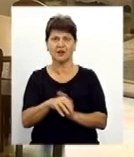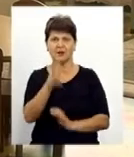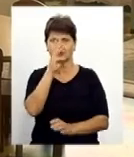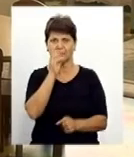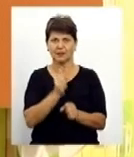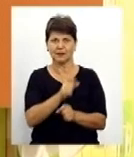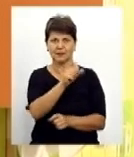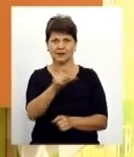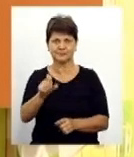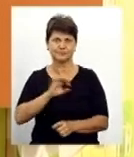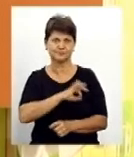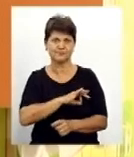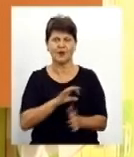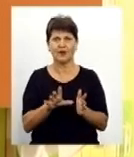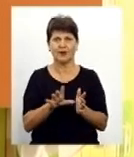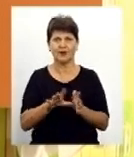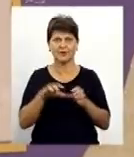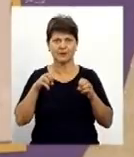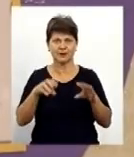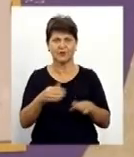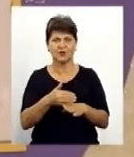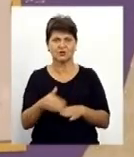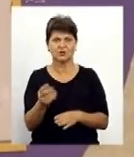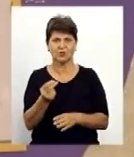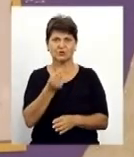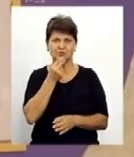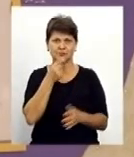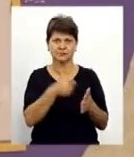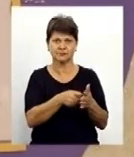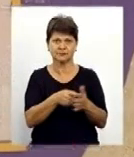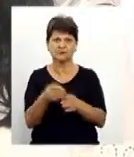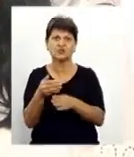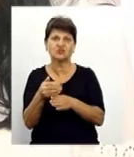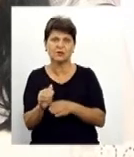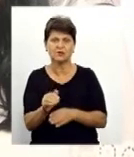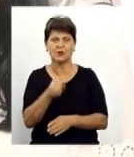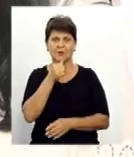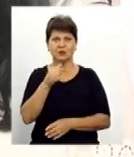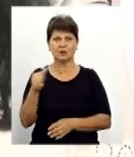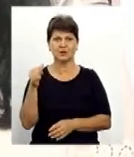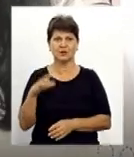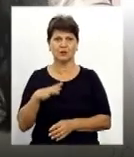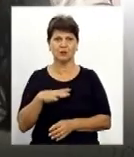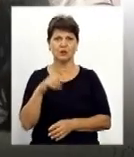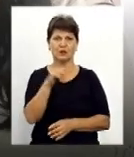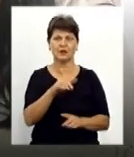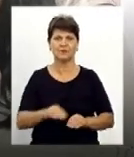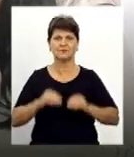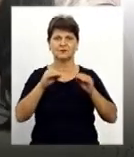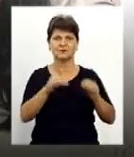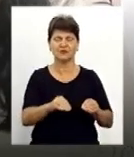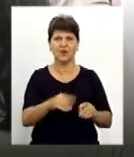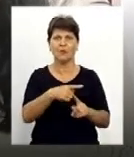працівникам, оплату за енергоносії. Також частина коштів йде на харчування дітей. Минулий рік там була встановлена половина